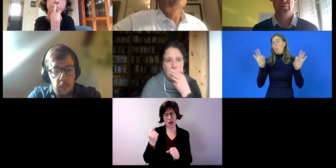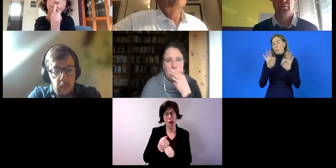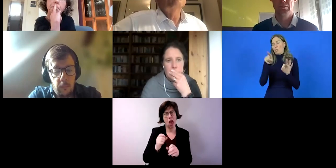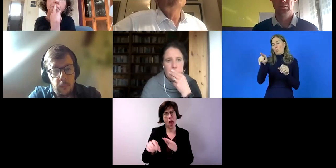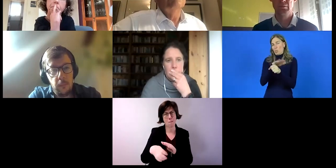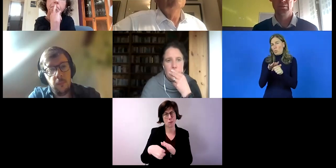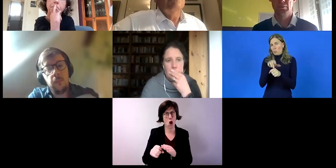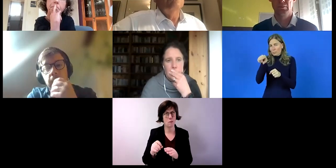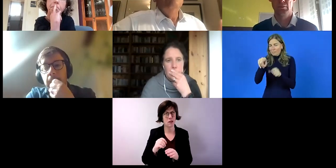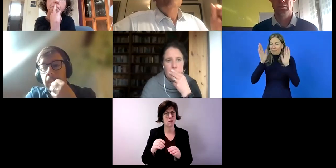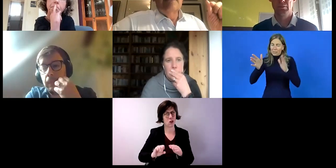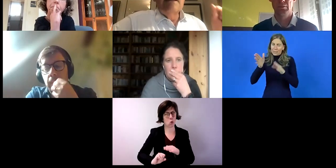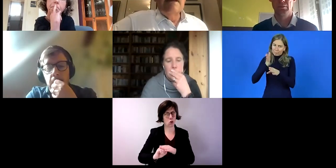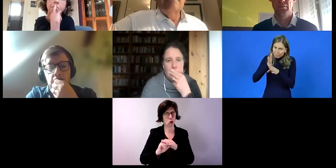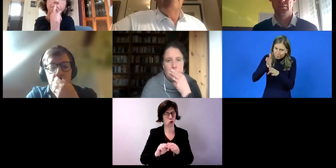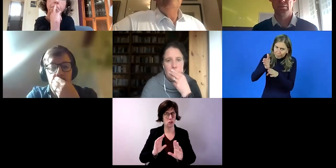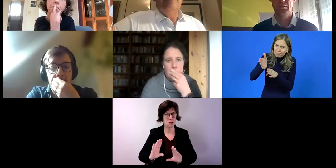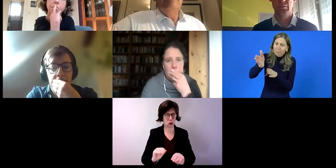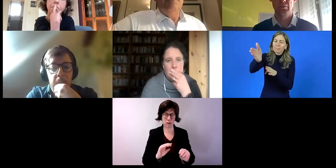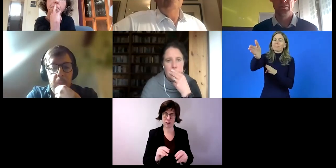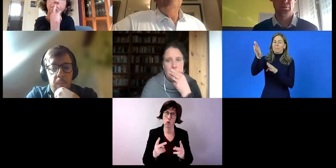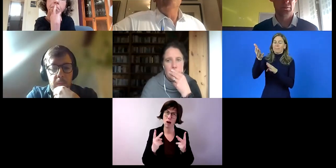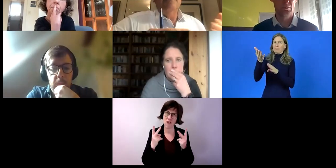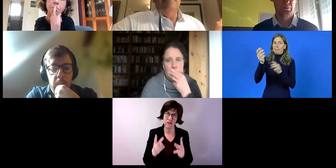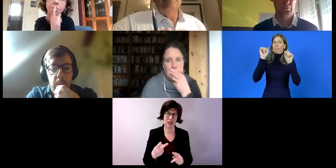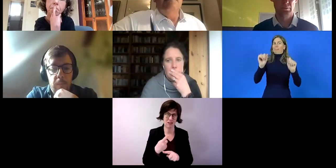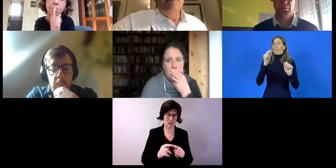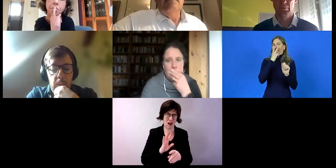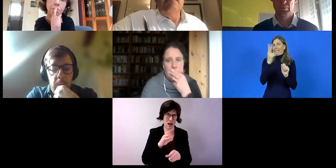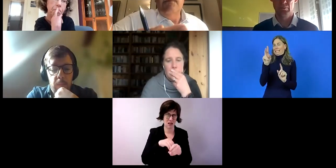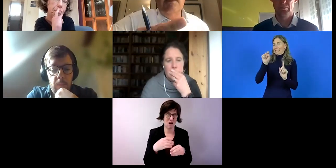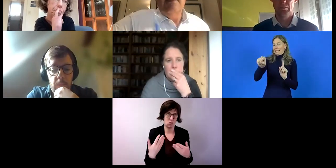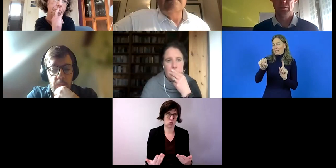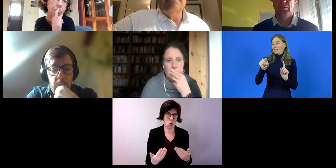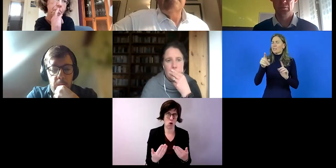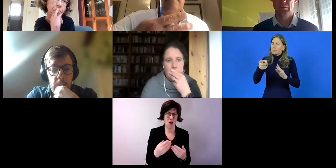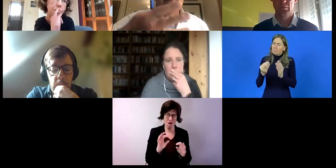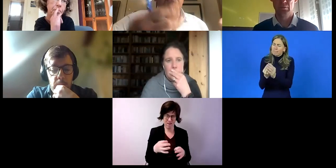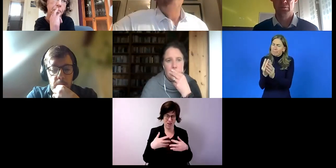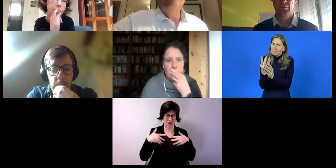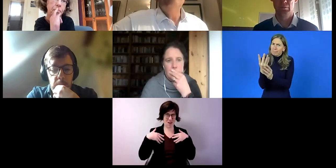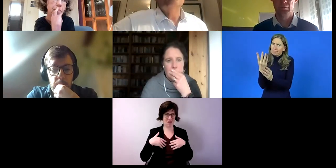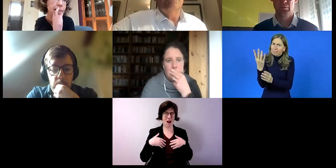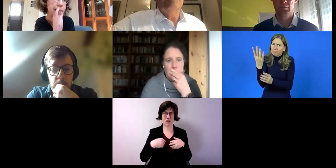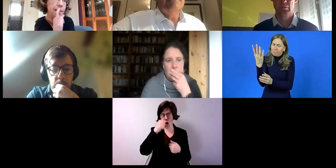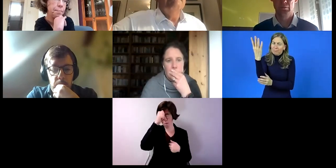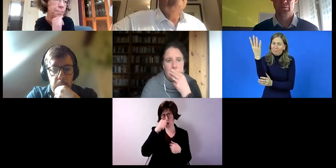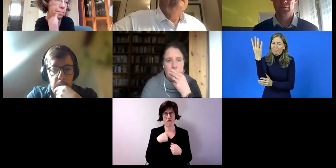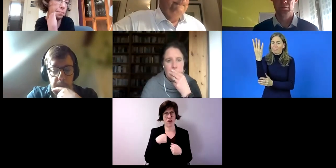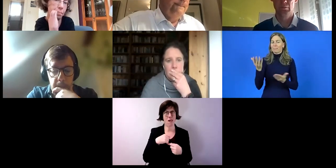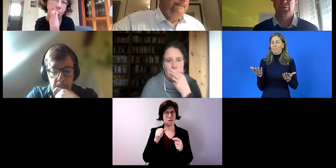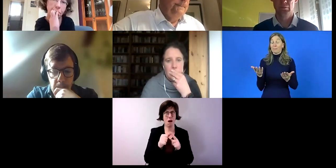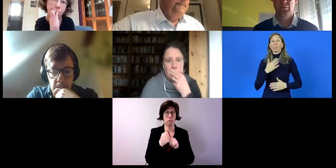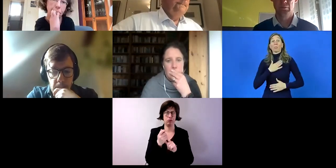der unterstützten Beschäftigung, das zentrale Element, nämlich an Fähigkeitsprofilen zu arbeiten.